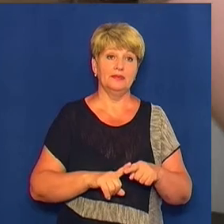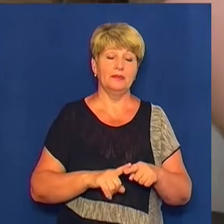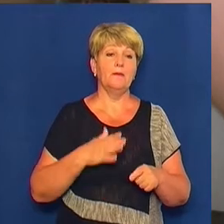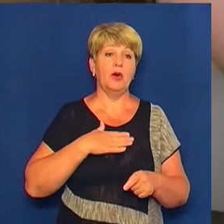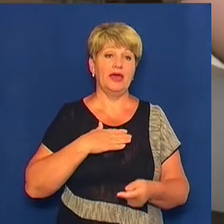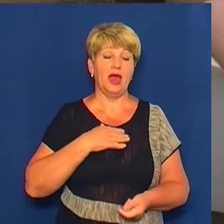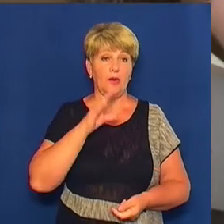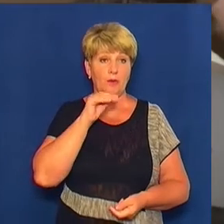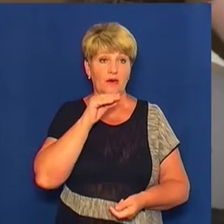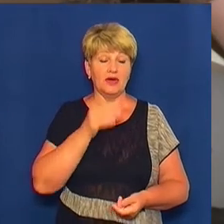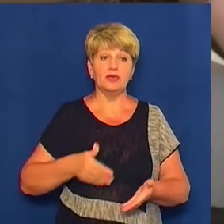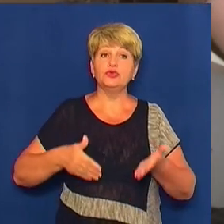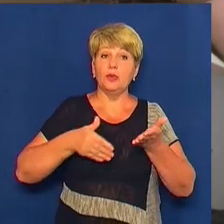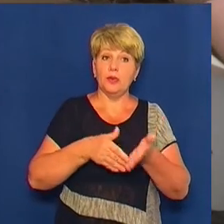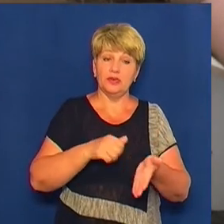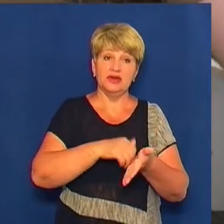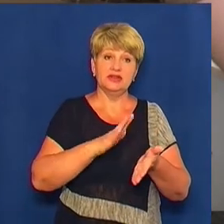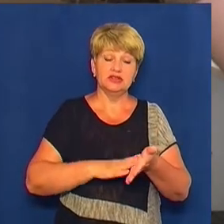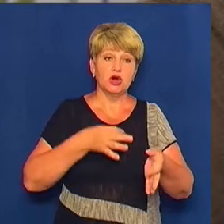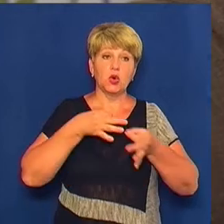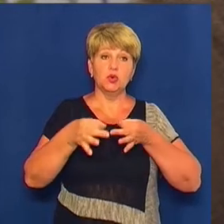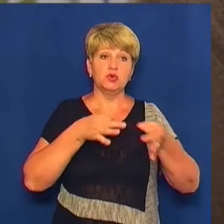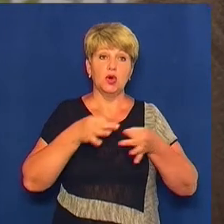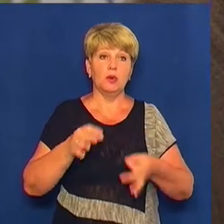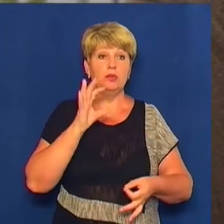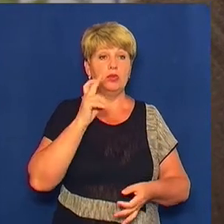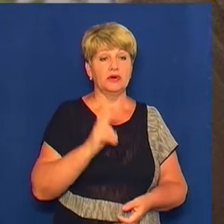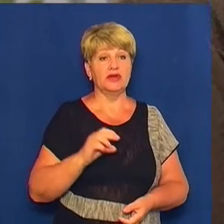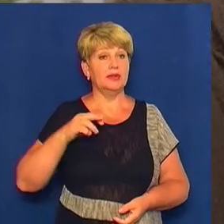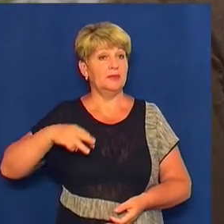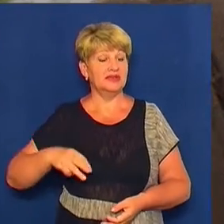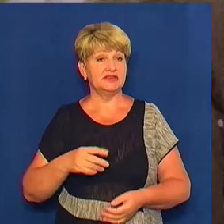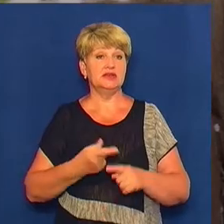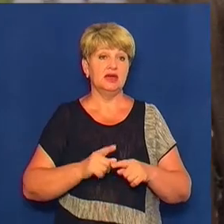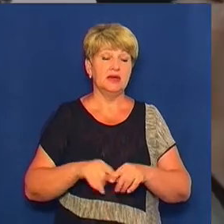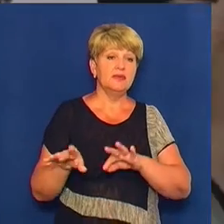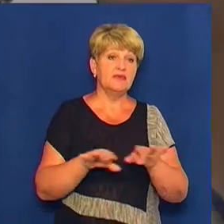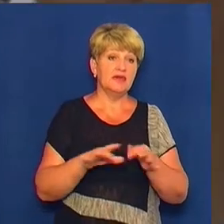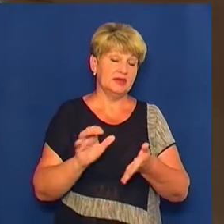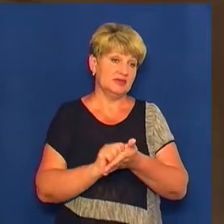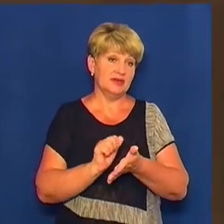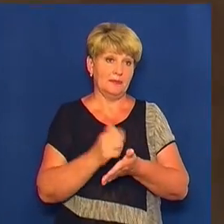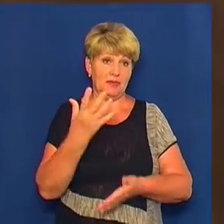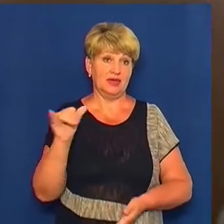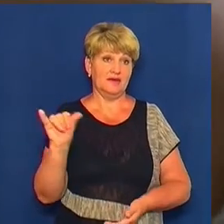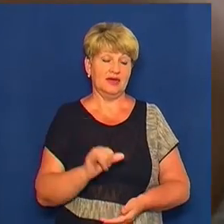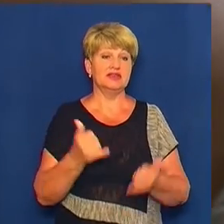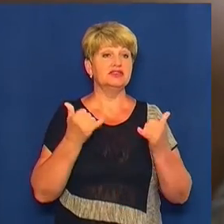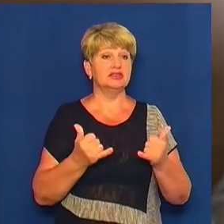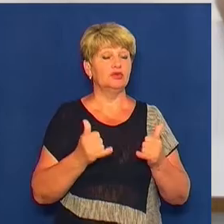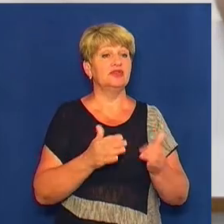Допомагає із реєстрацією консультант Богдан Мисник. Говорить, процедура займає до п'яти хвилин. Сьогодні система